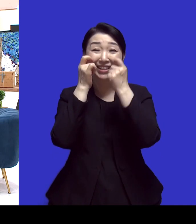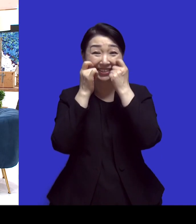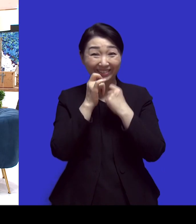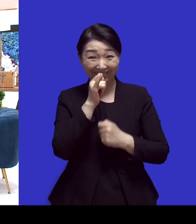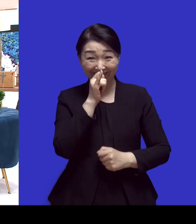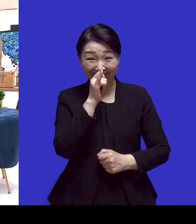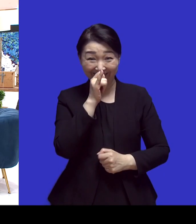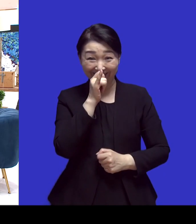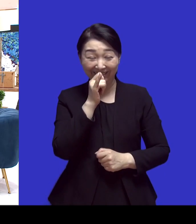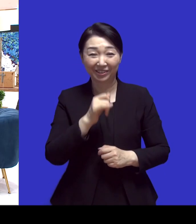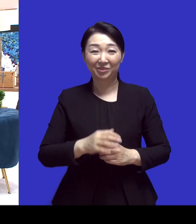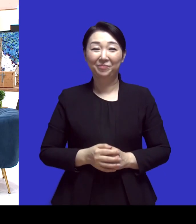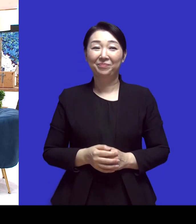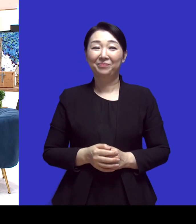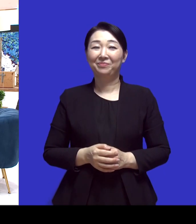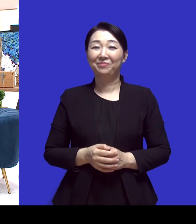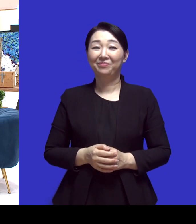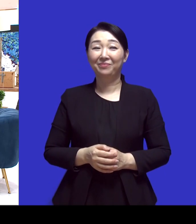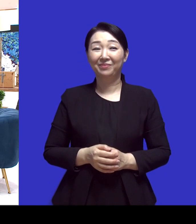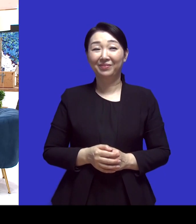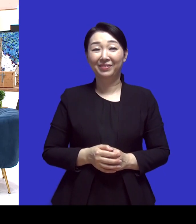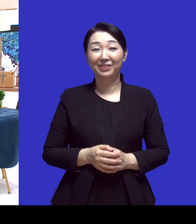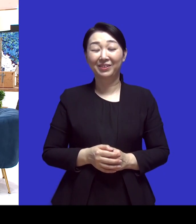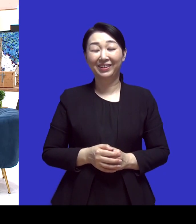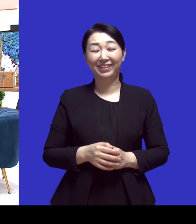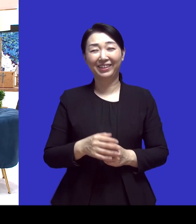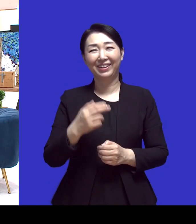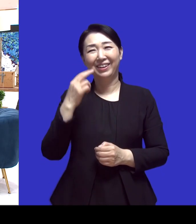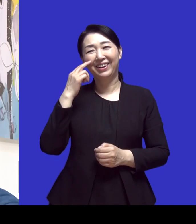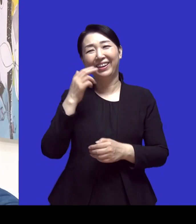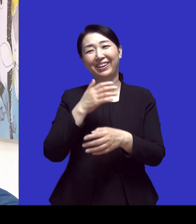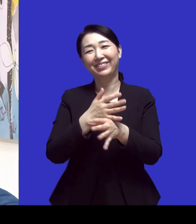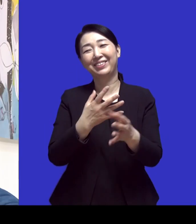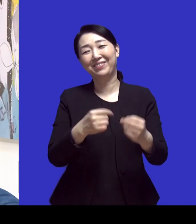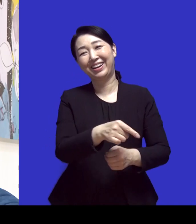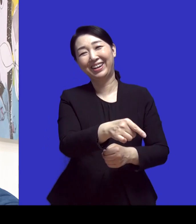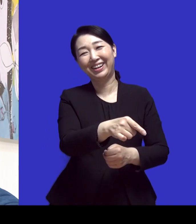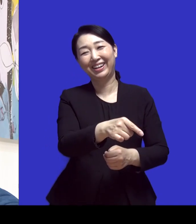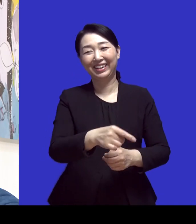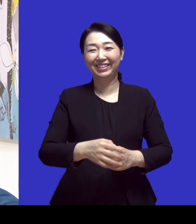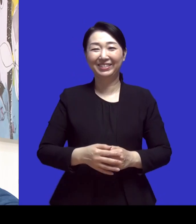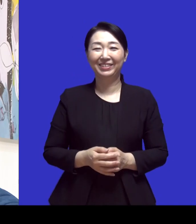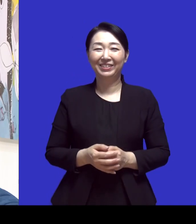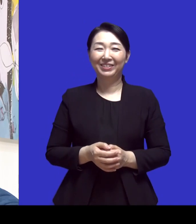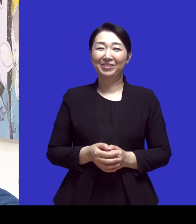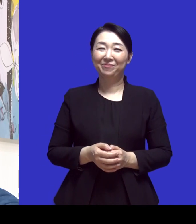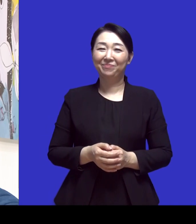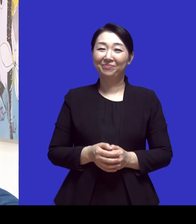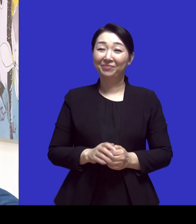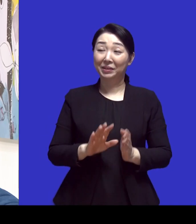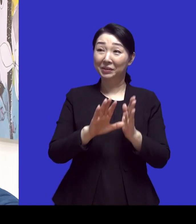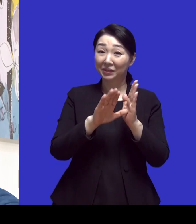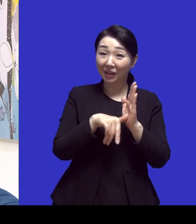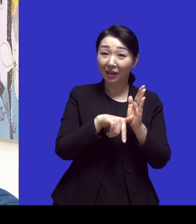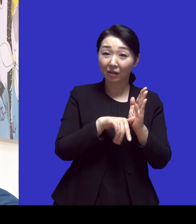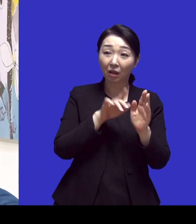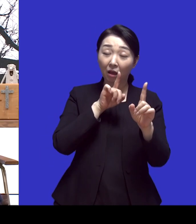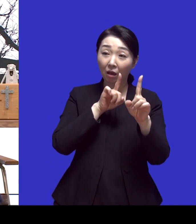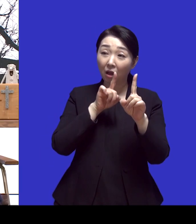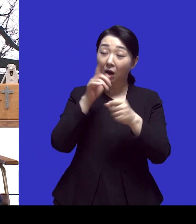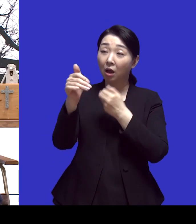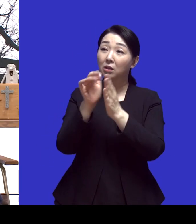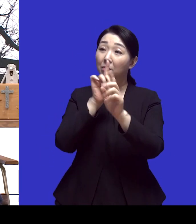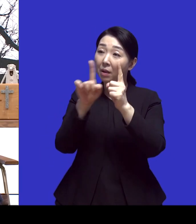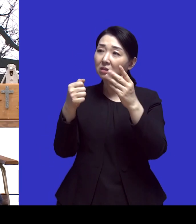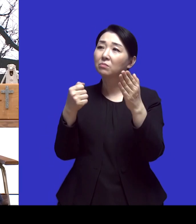그랬는데 이제 유머가 기본적으로 있으시네요 근데 그때는 진짜 말씀 때문에 울게